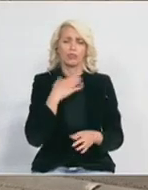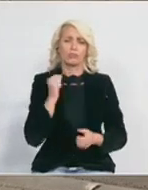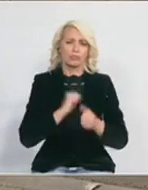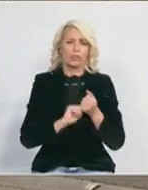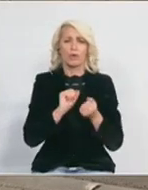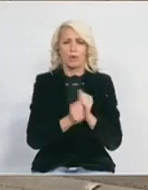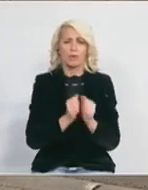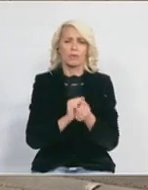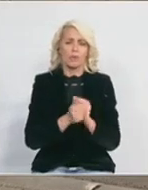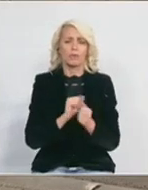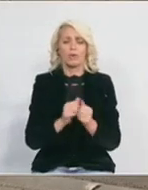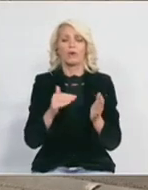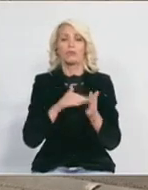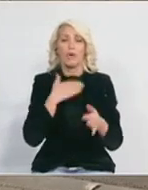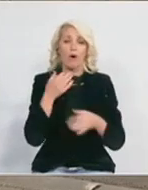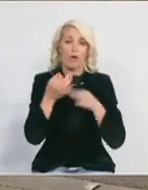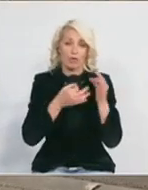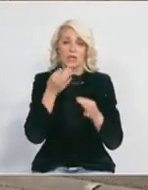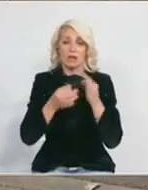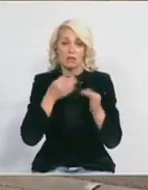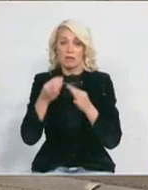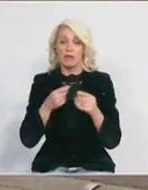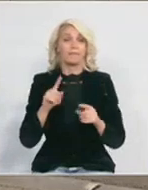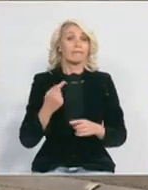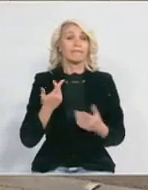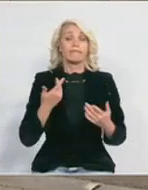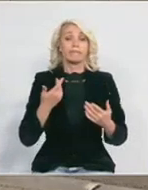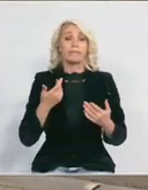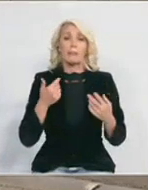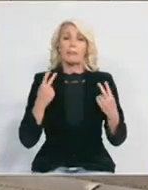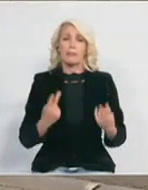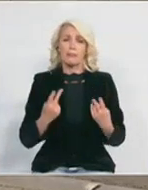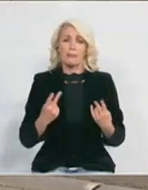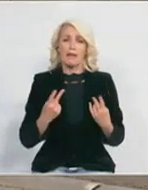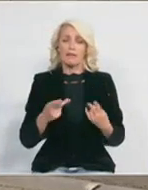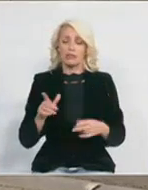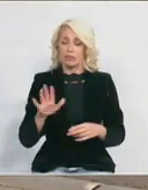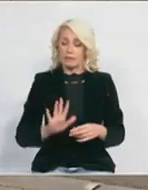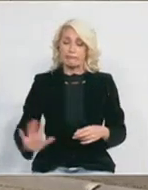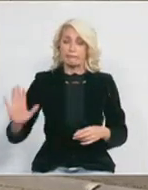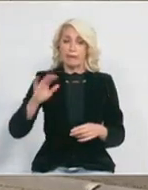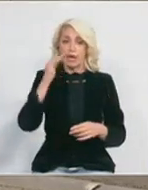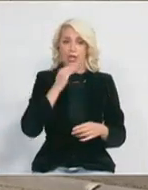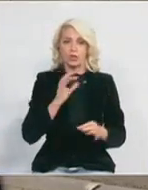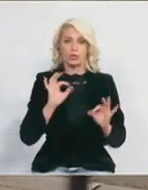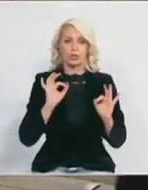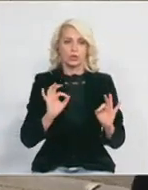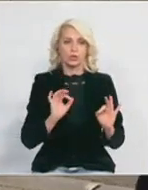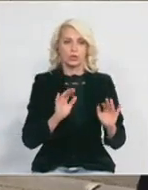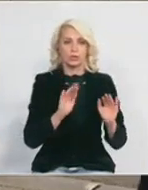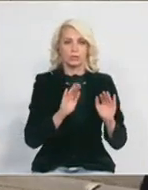dosta testiranja i ono što je najvažnije, stvari na prostoru Niša se potpuno stavljaju pod kontrolom.